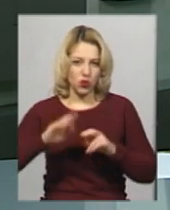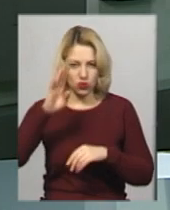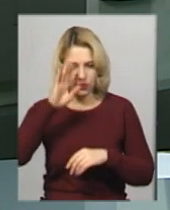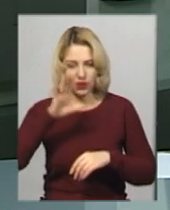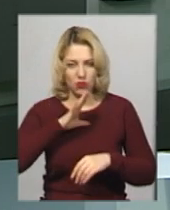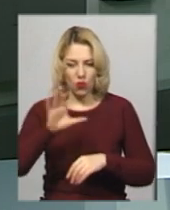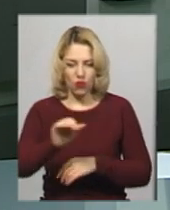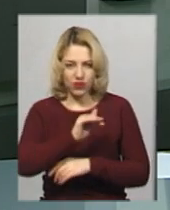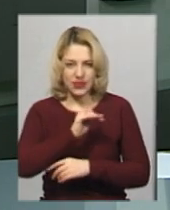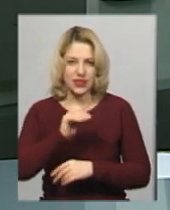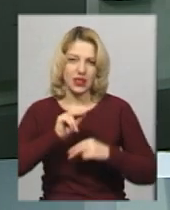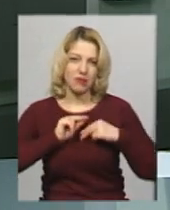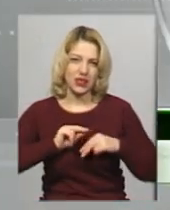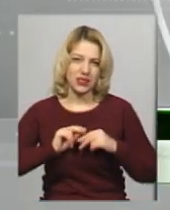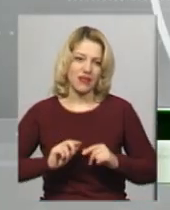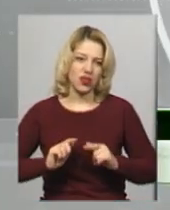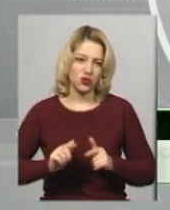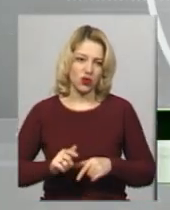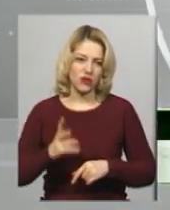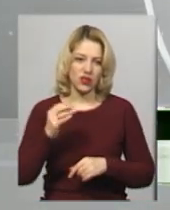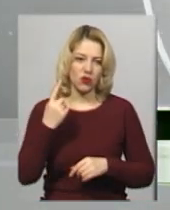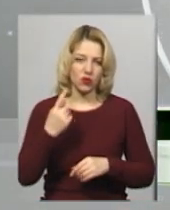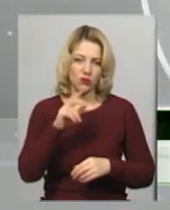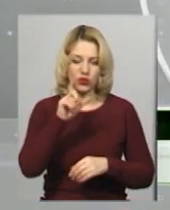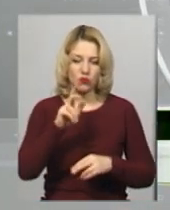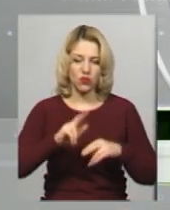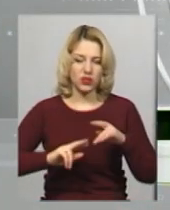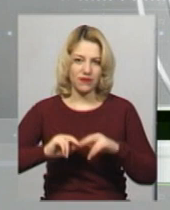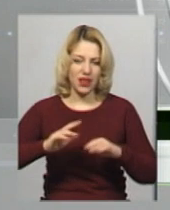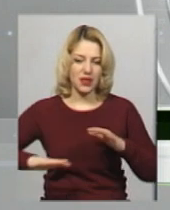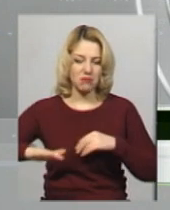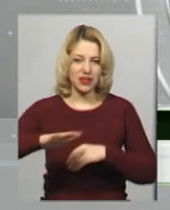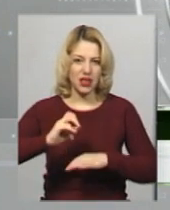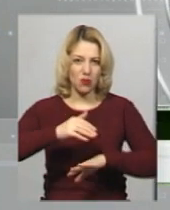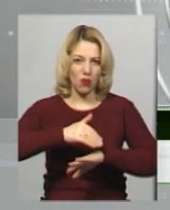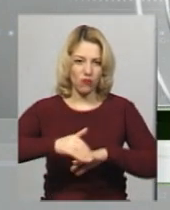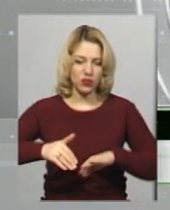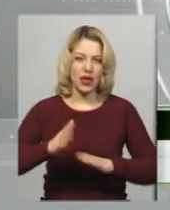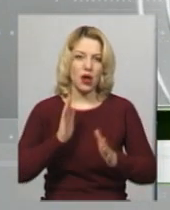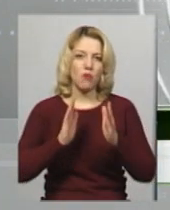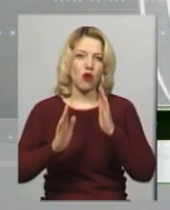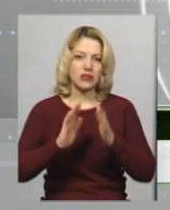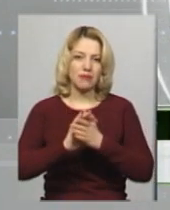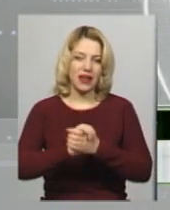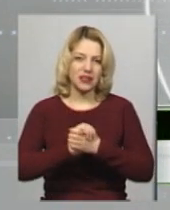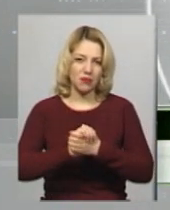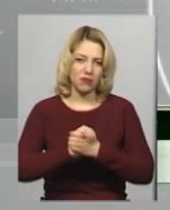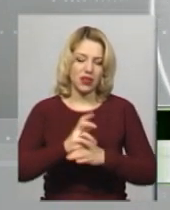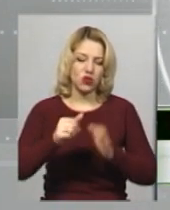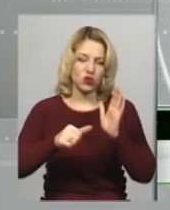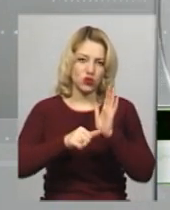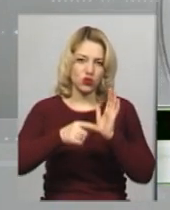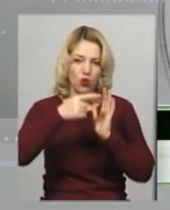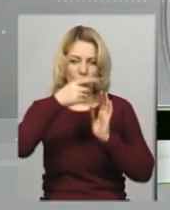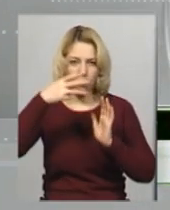офіційно працевлаштований. На одному з будівельних майданчиків, що по вулиці Проспект Миру, шостого поверху впав